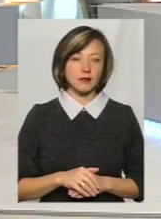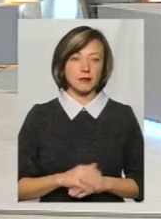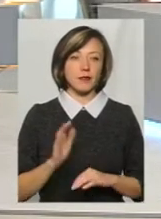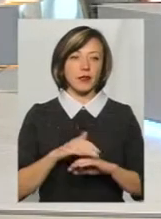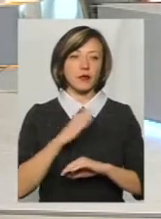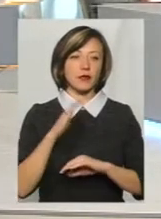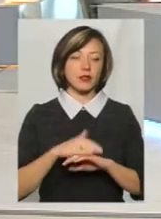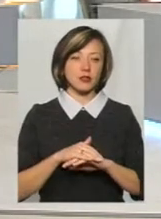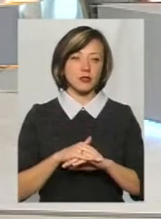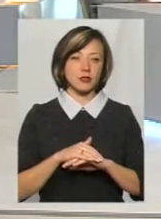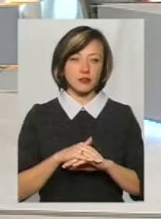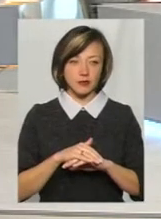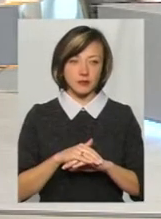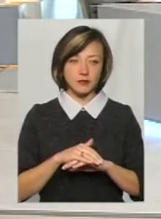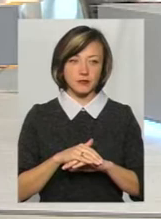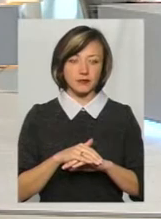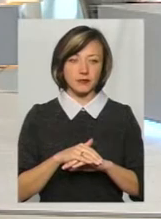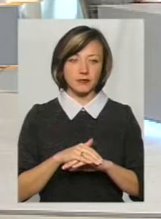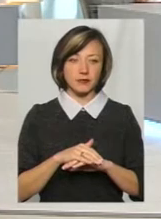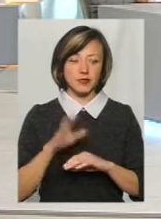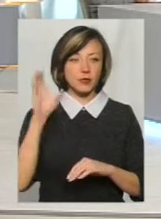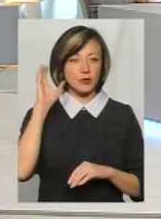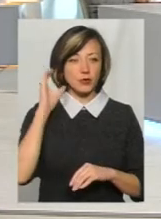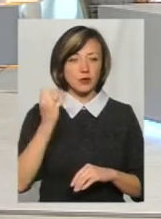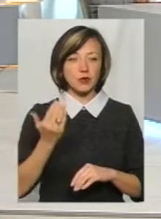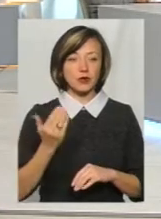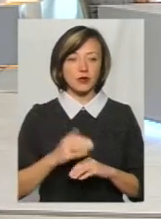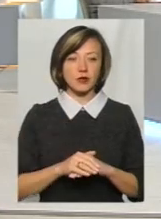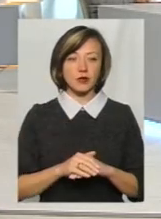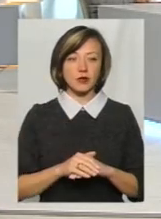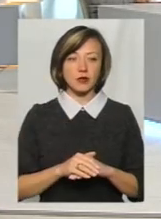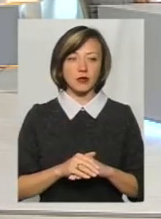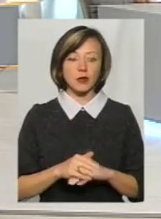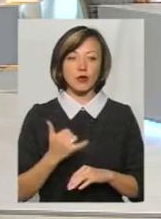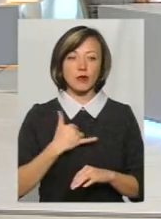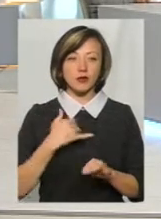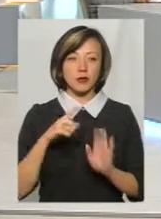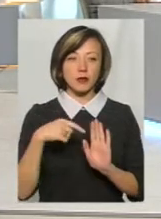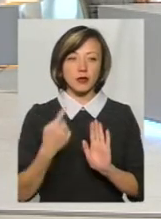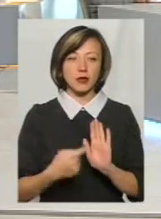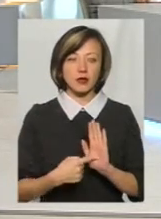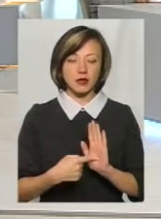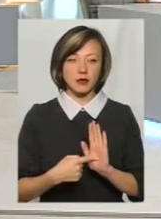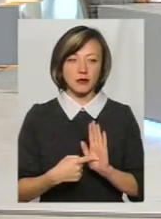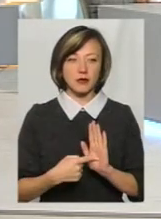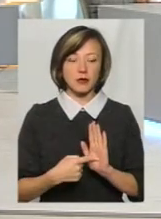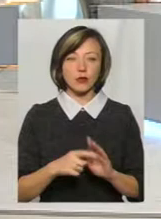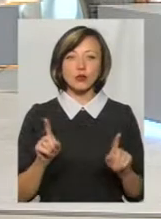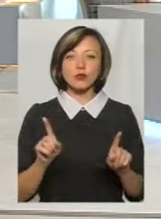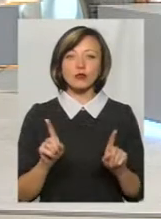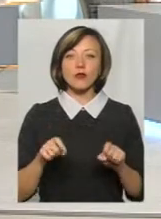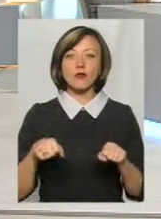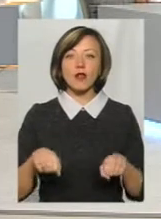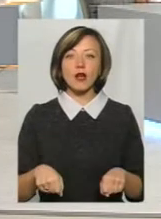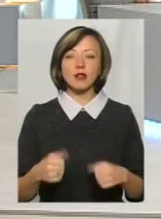Добрий вечір. Добрий вечір. Так, добрий вечір, ми слухаємо. Я признався чайське питання. Що влада